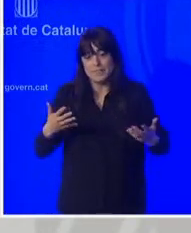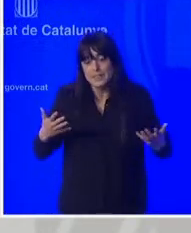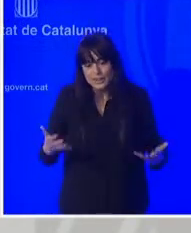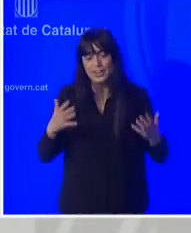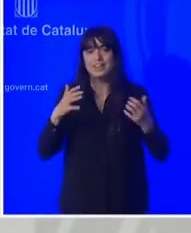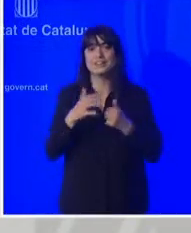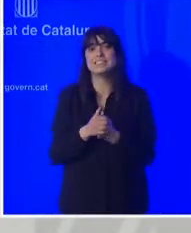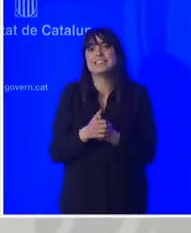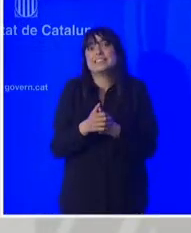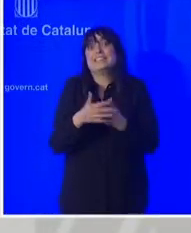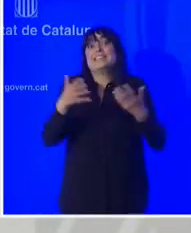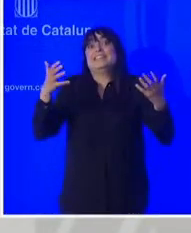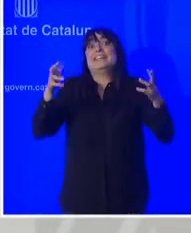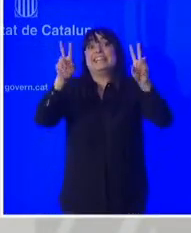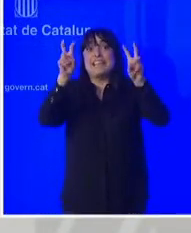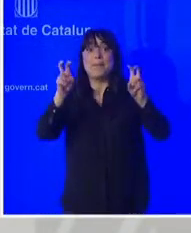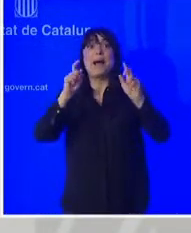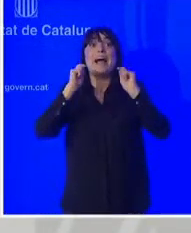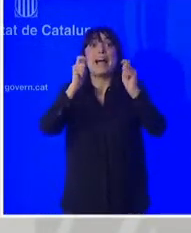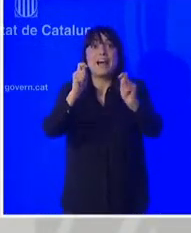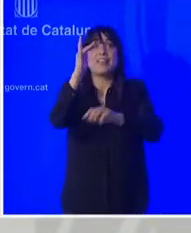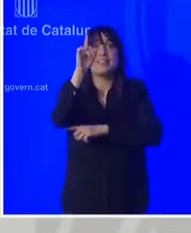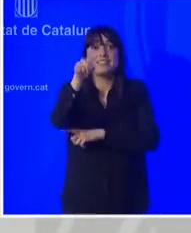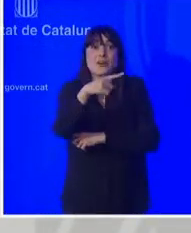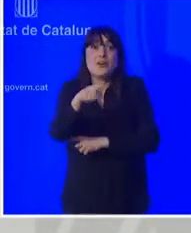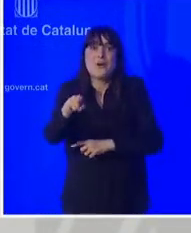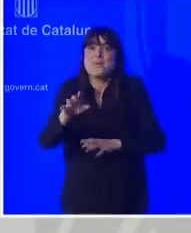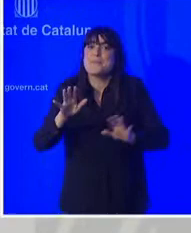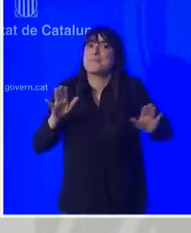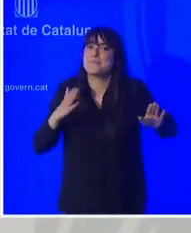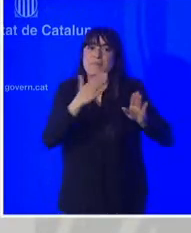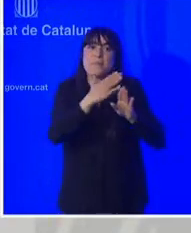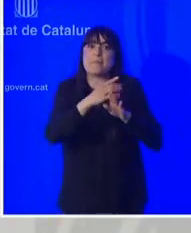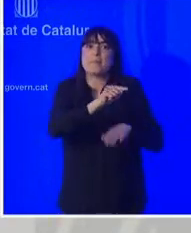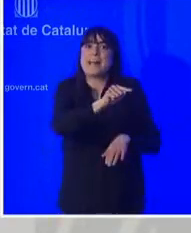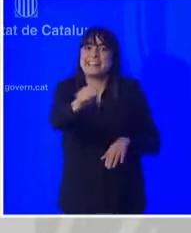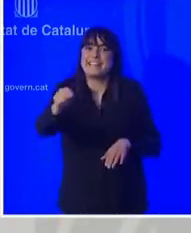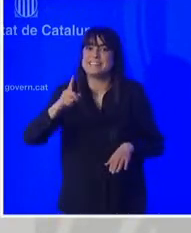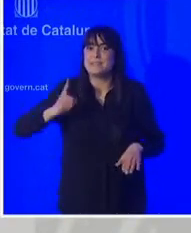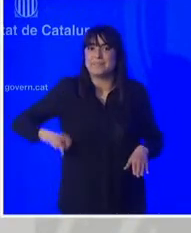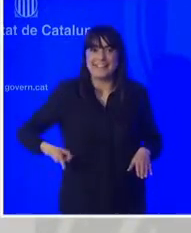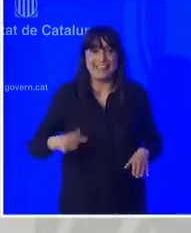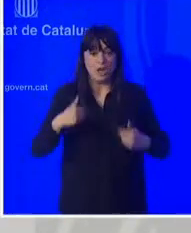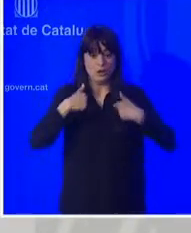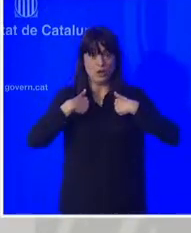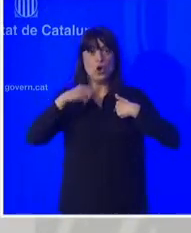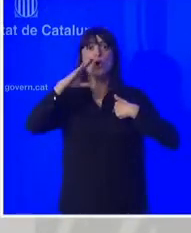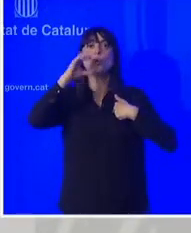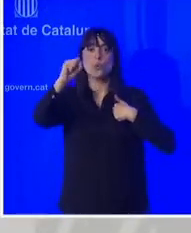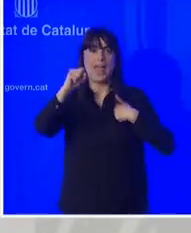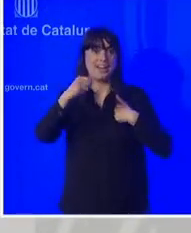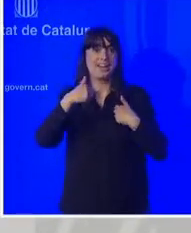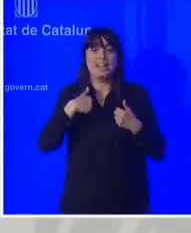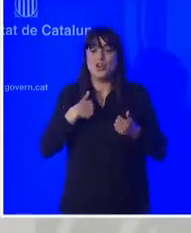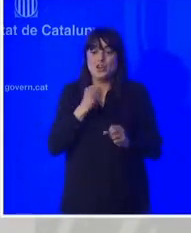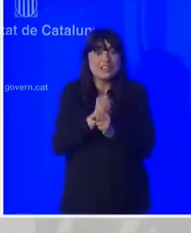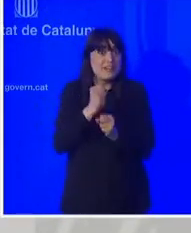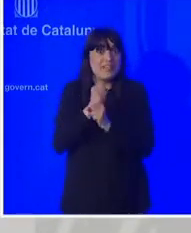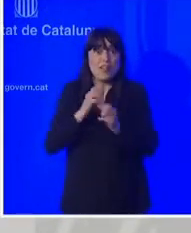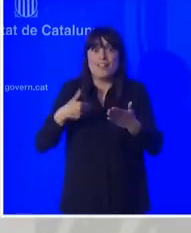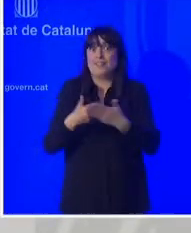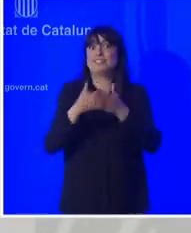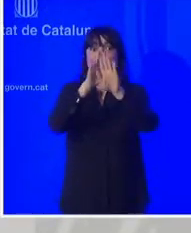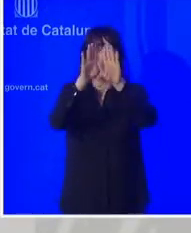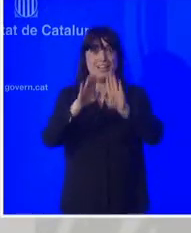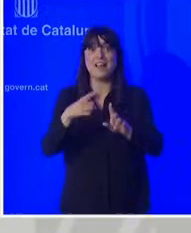mans dels partits i per tant aquí al govern no ens hem conjurat amb res més que amb ser-hi fins al moment que hi haguem de ser